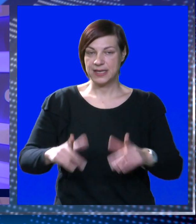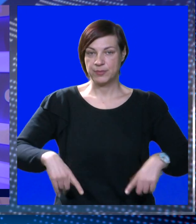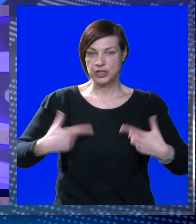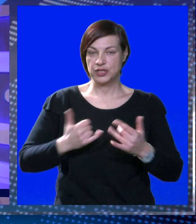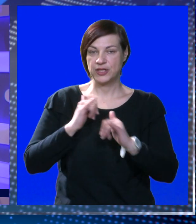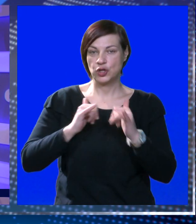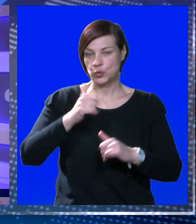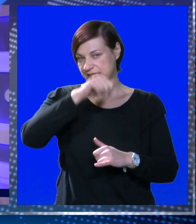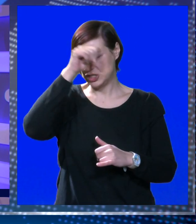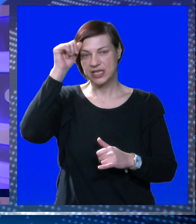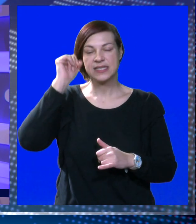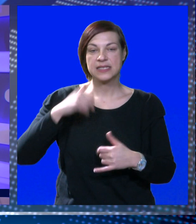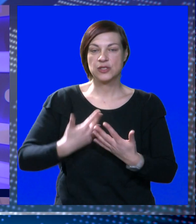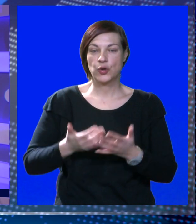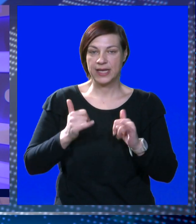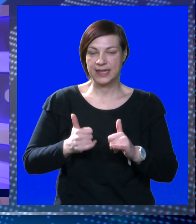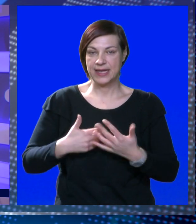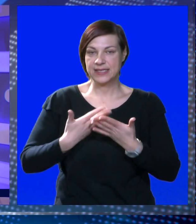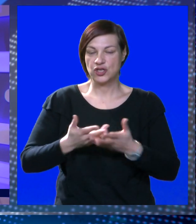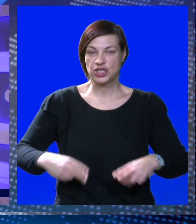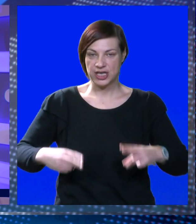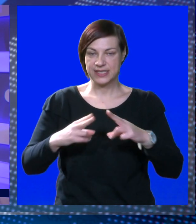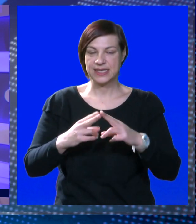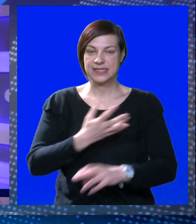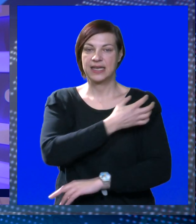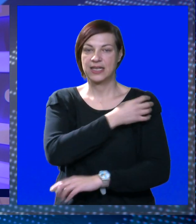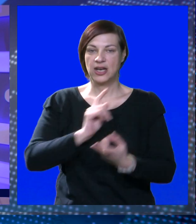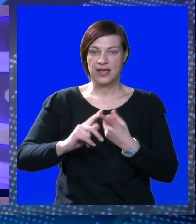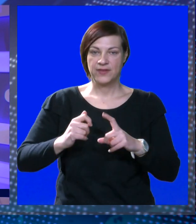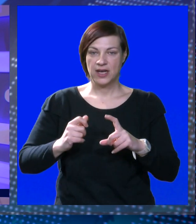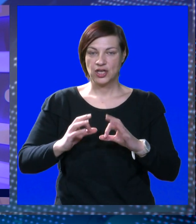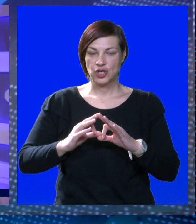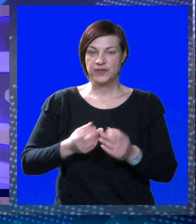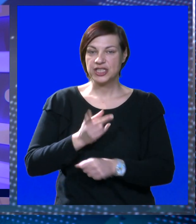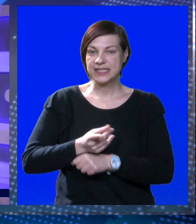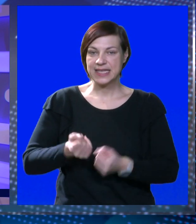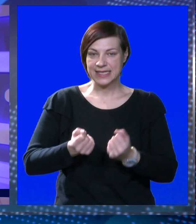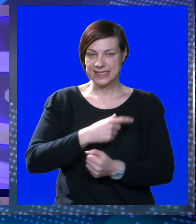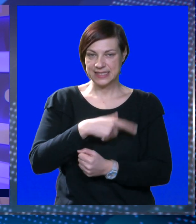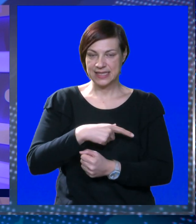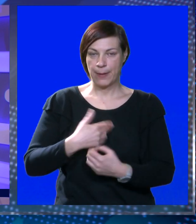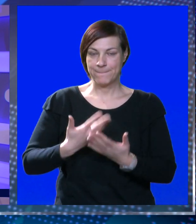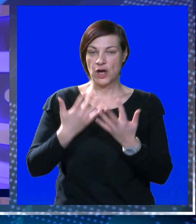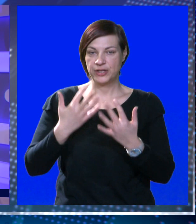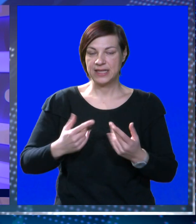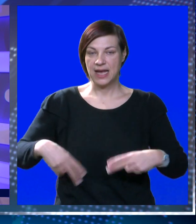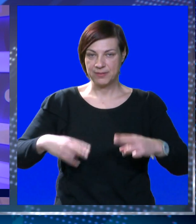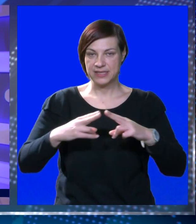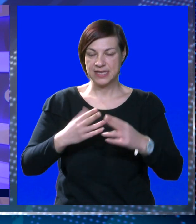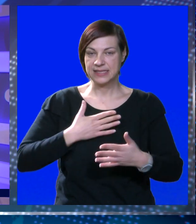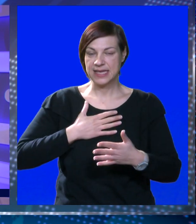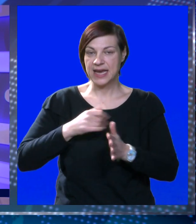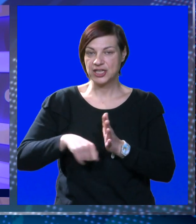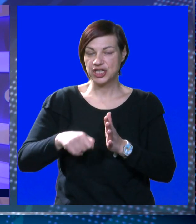trebao zaživjeti do turističke sezone. A danas su održani sastanci gradonačelnika Mata Frankovića s taksistima. O detaljima